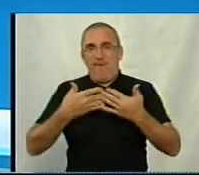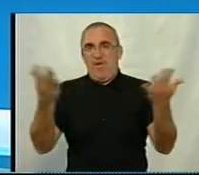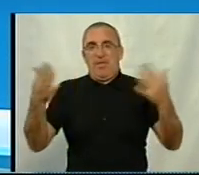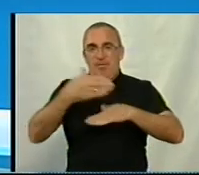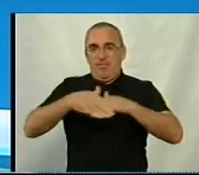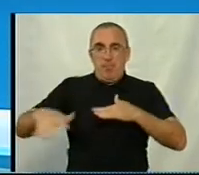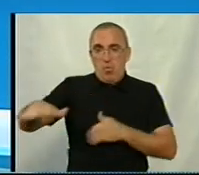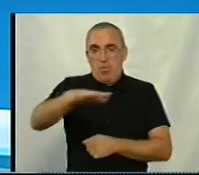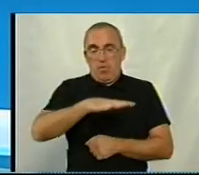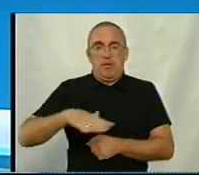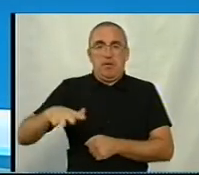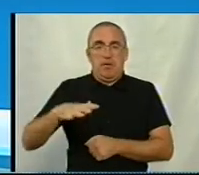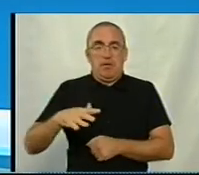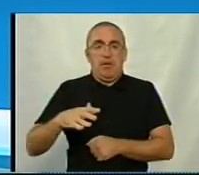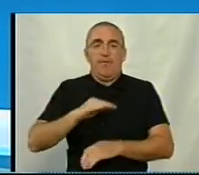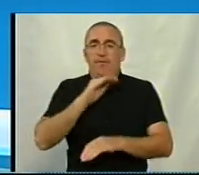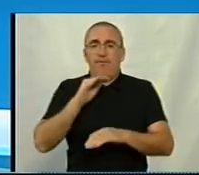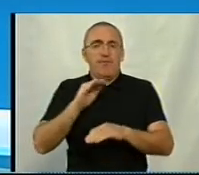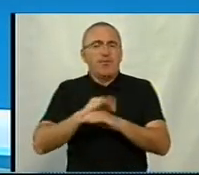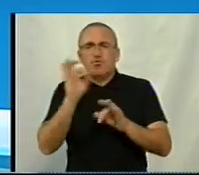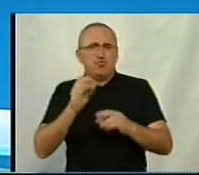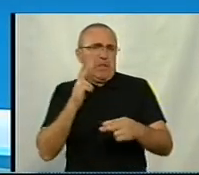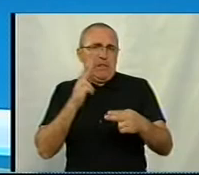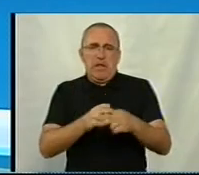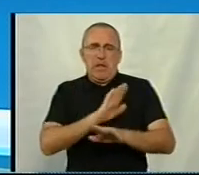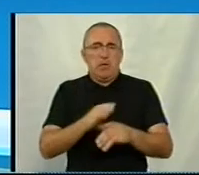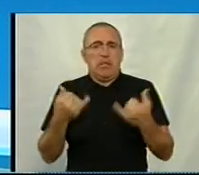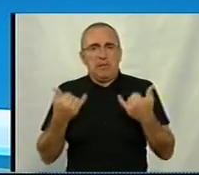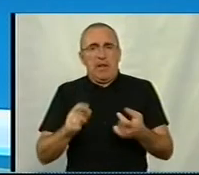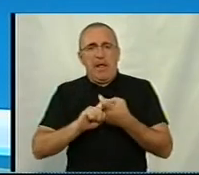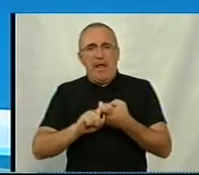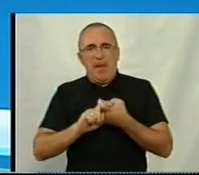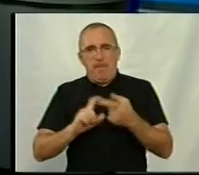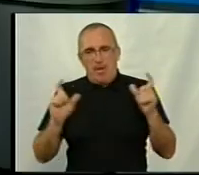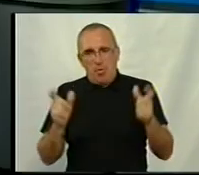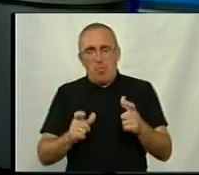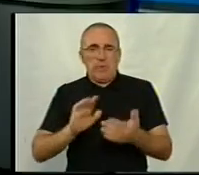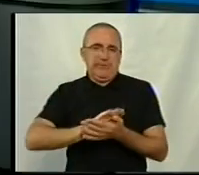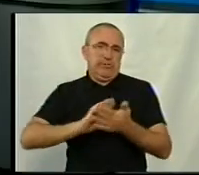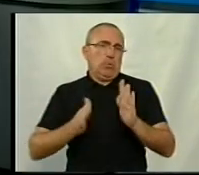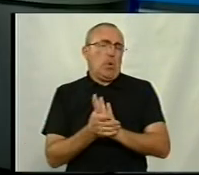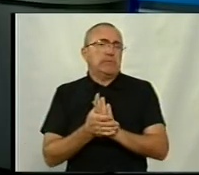відкритому повітрі Звичайно. Їй фактично нічого не загрожує за нинішньою епідеміологічною ситуацією. Звичайно.